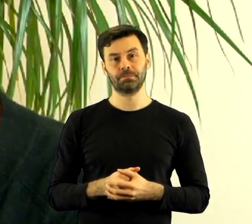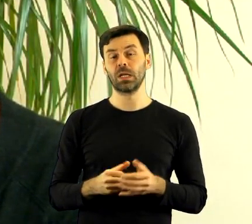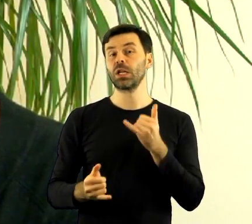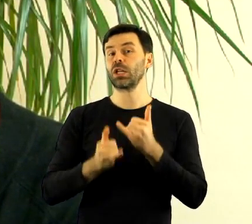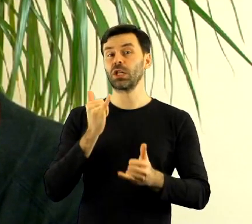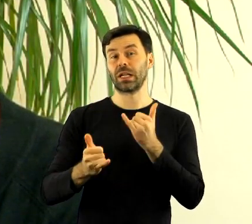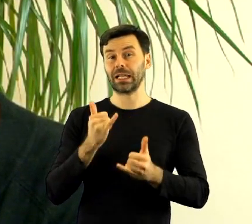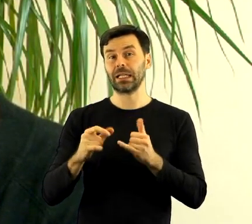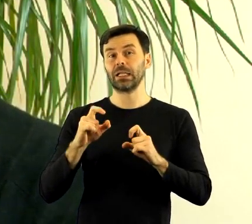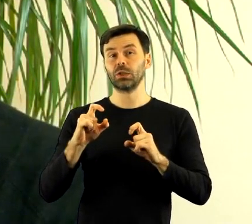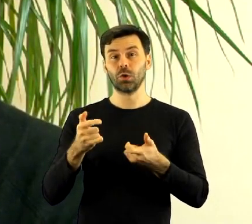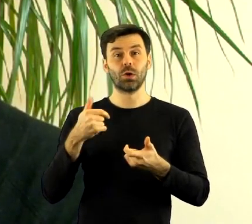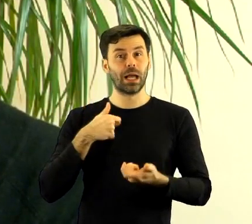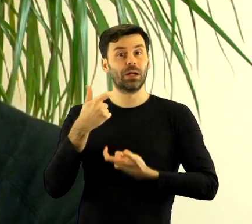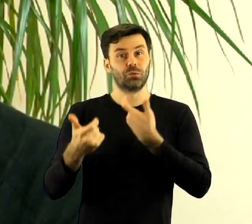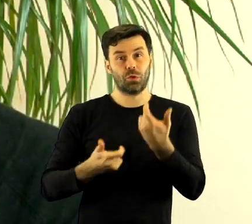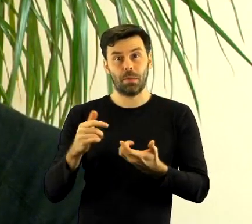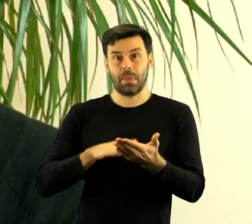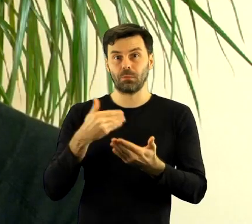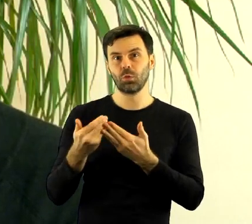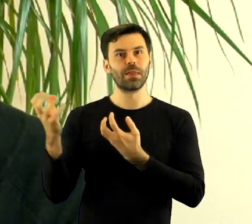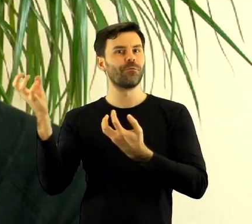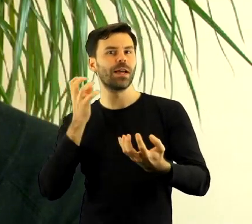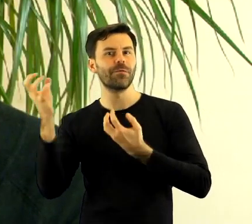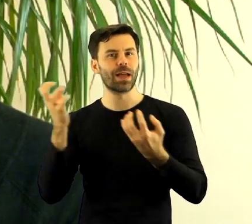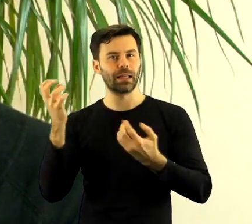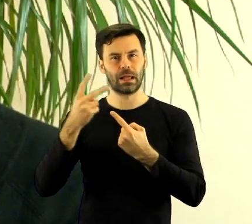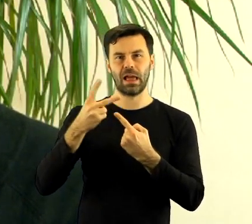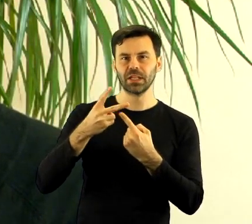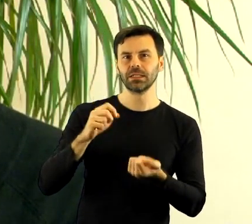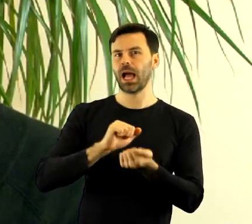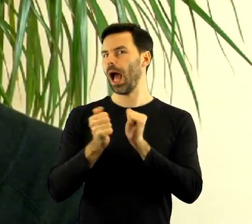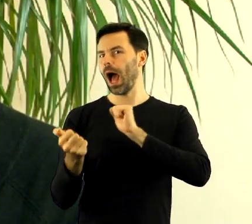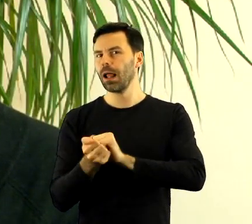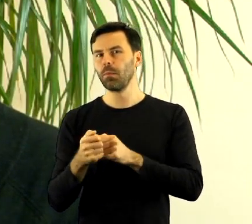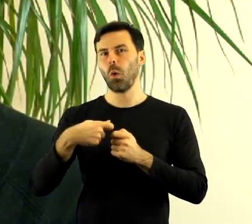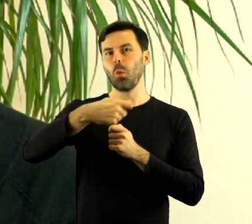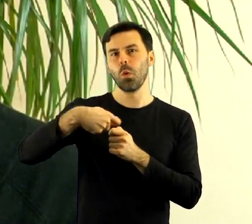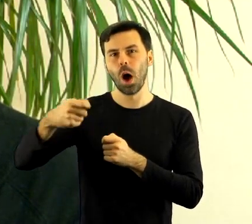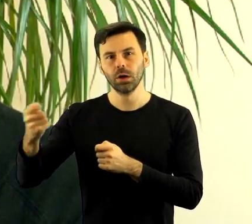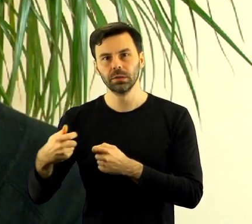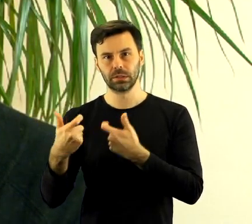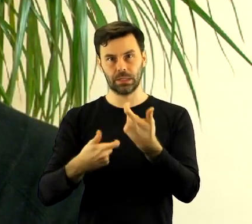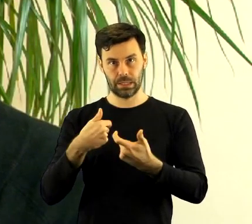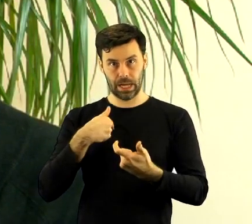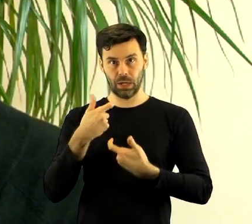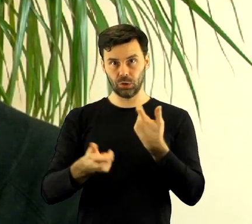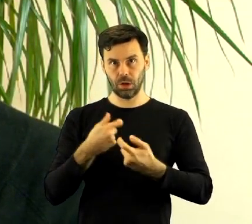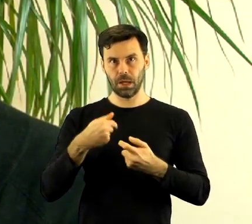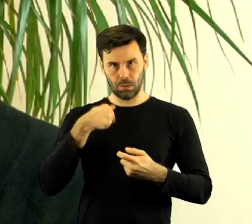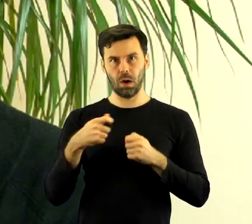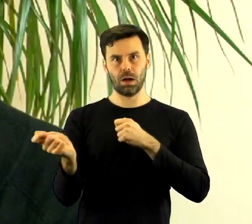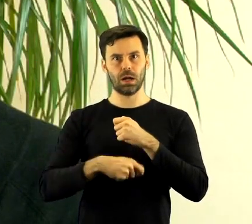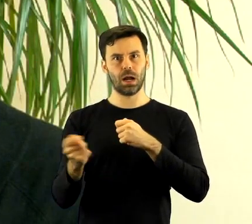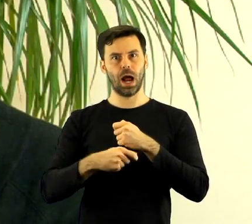Każdorazowe złamanie poprzez udzielenie wywiadu lub kolejne ulotki miało być